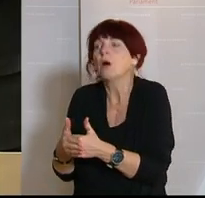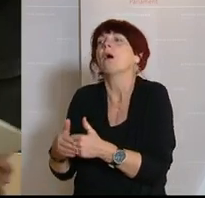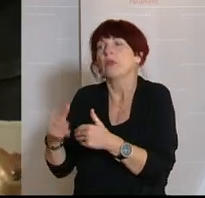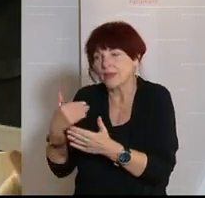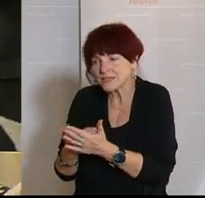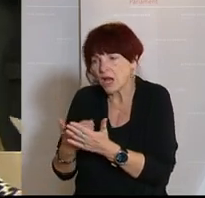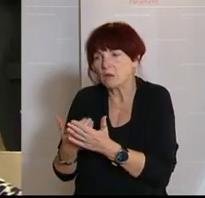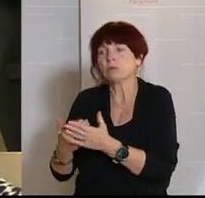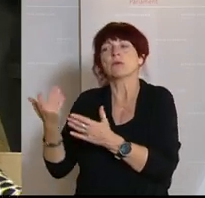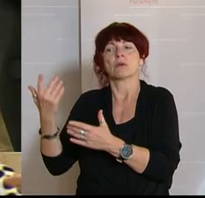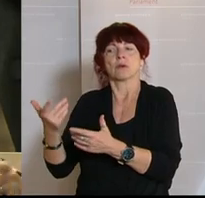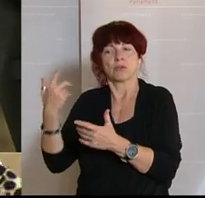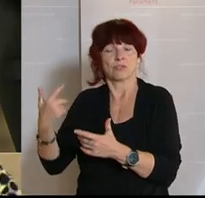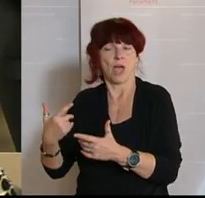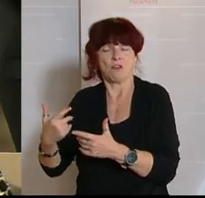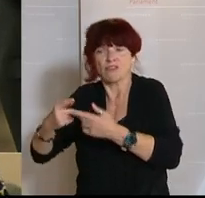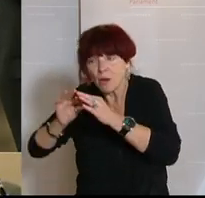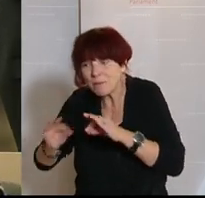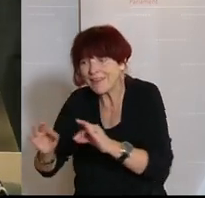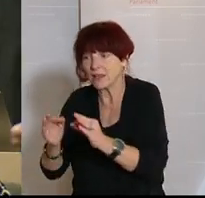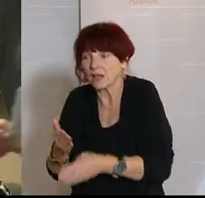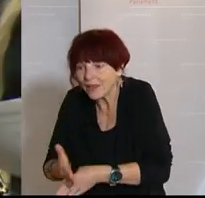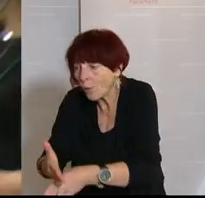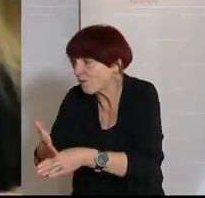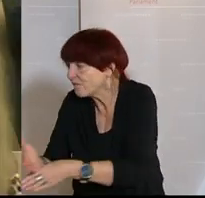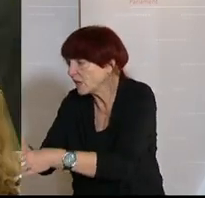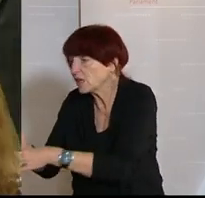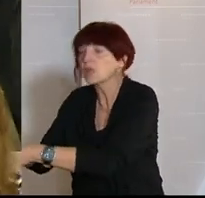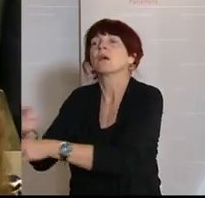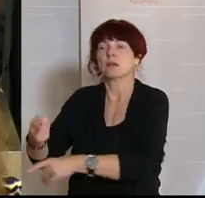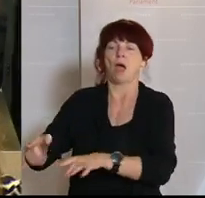geholfen werden, dass sie eine Existenzgrundlage haben.